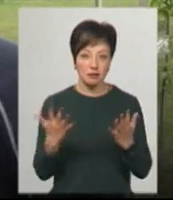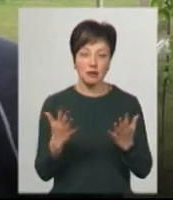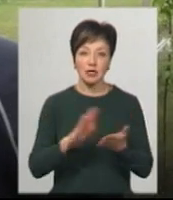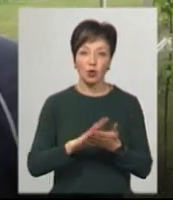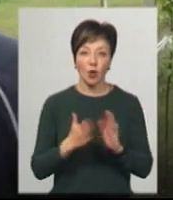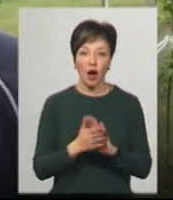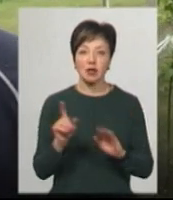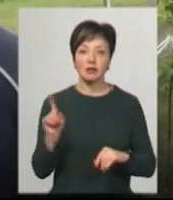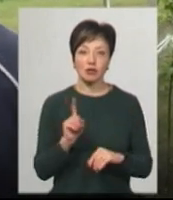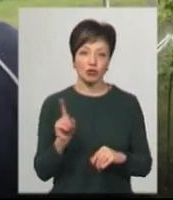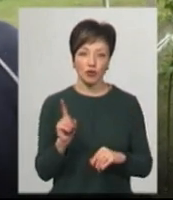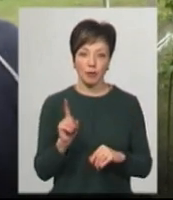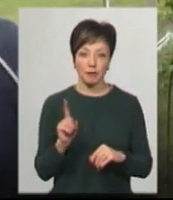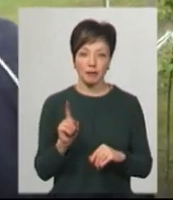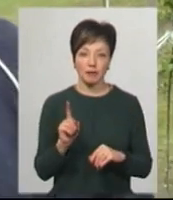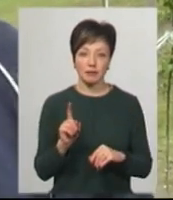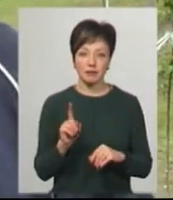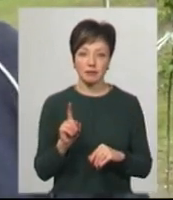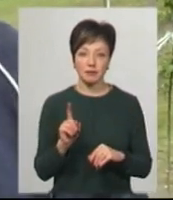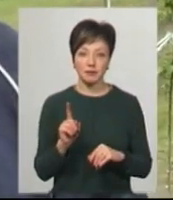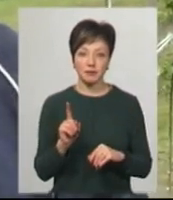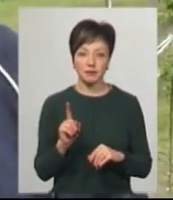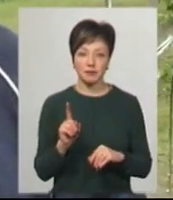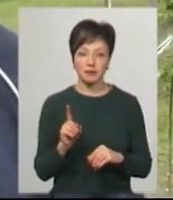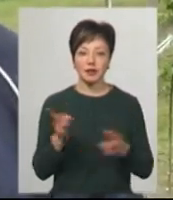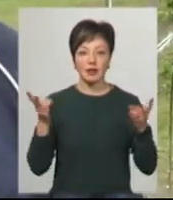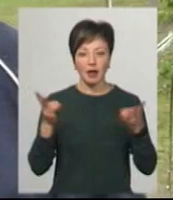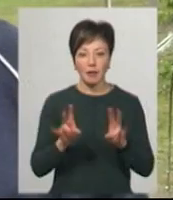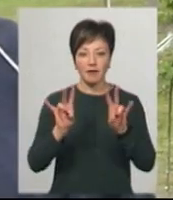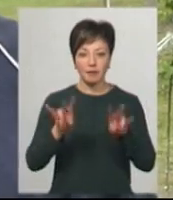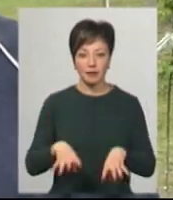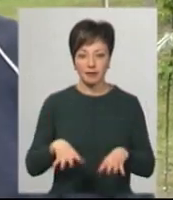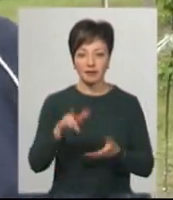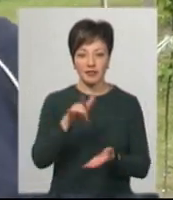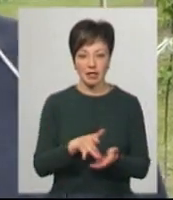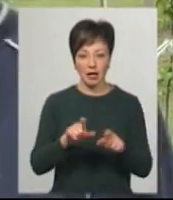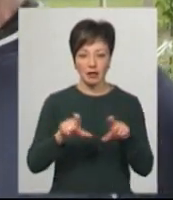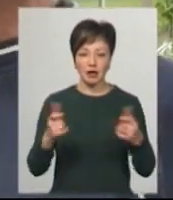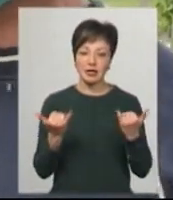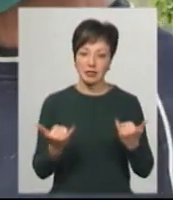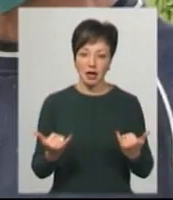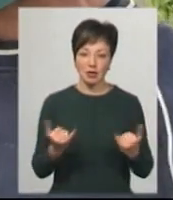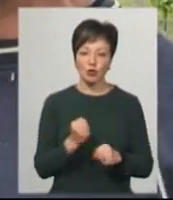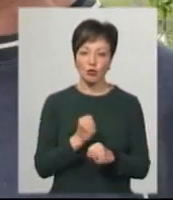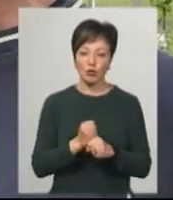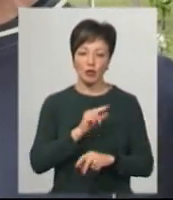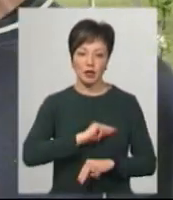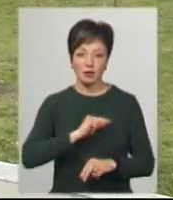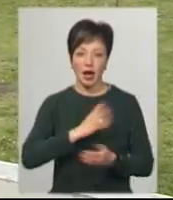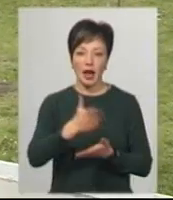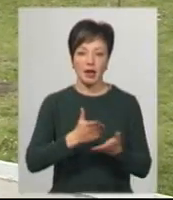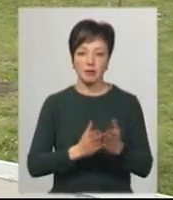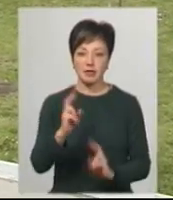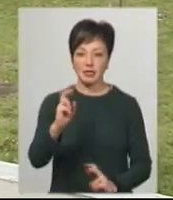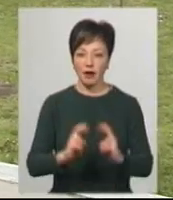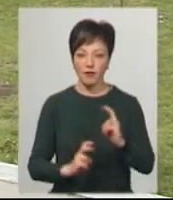прийшов зібратися у центр. А зараз в даний час роблю на роботі, на хлібзаводі.